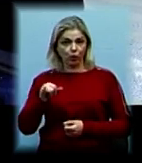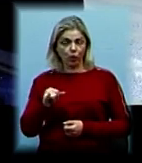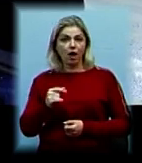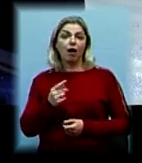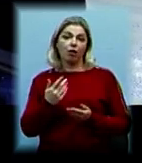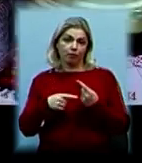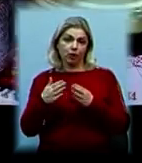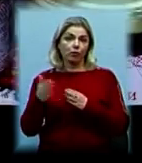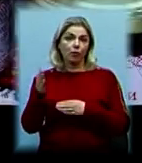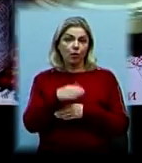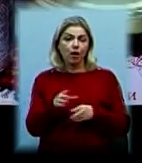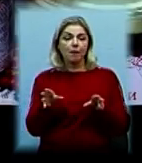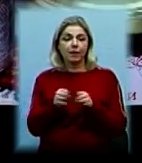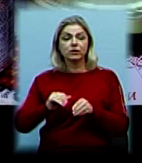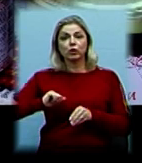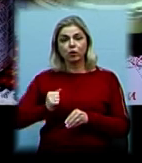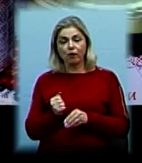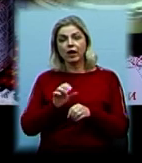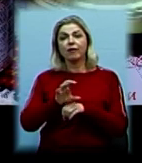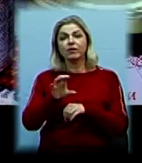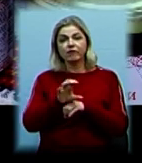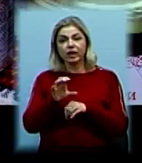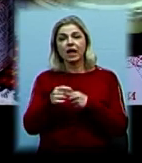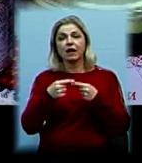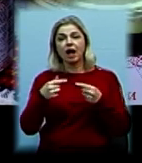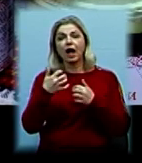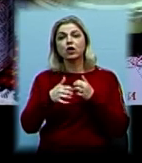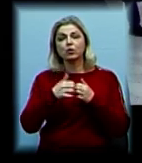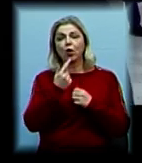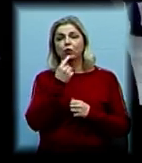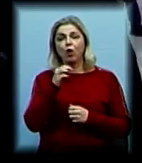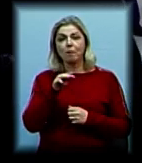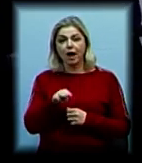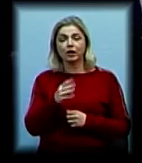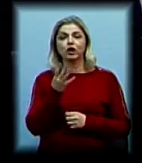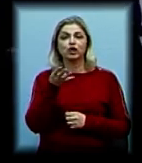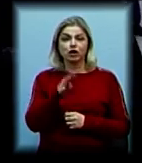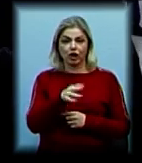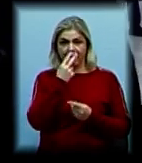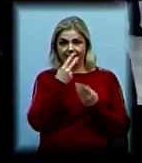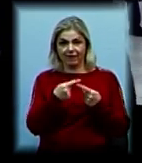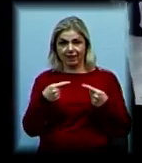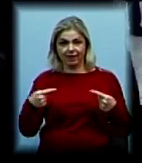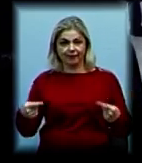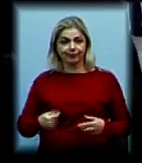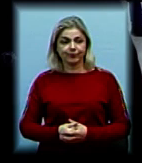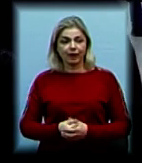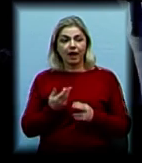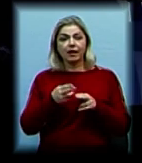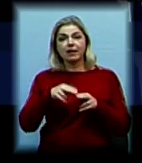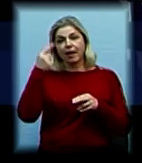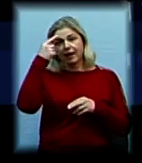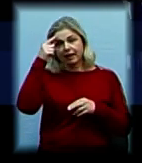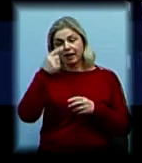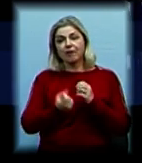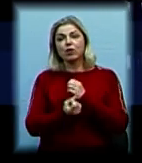2016-му з товаришами відкрили бізнес. Готують в'явлені херсонські томати чотирьох видів. Ця ідея виникла десь приблизно в 2016-му році,